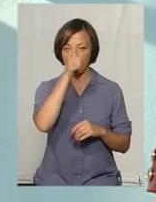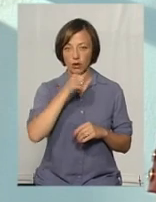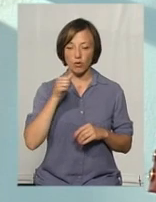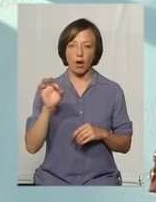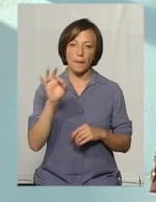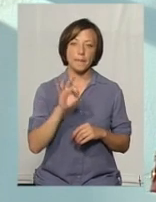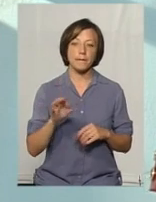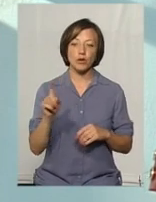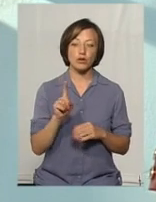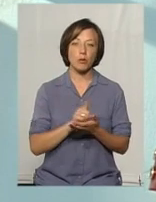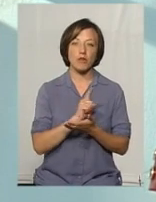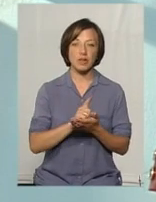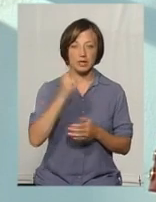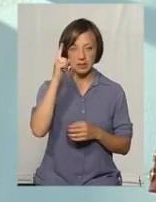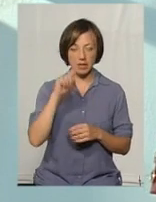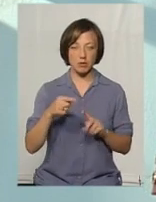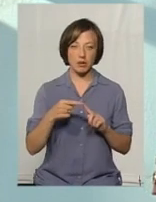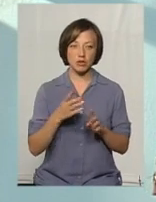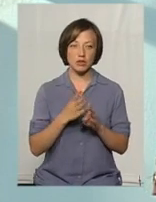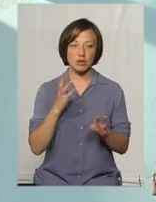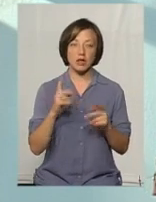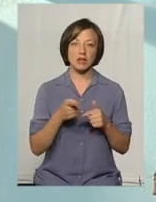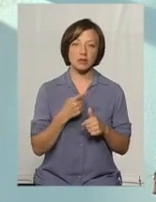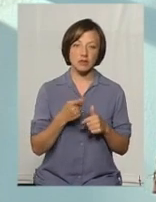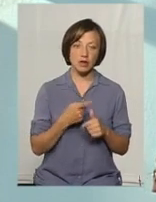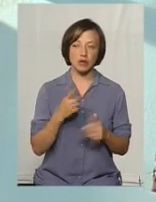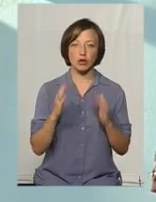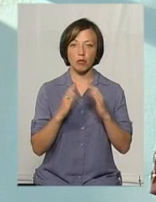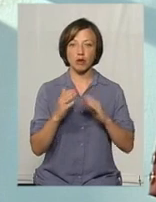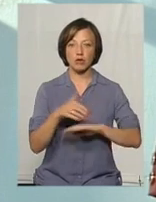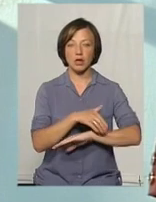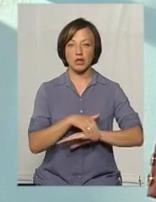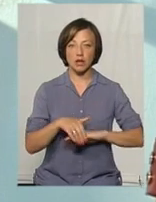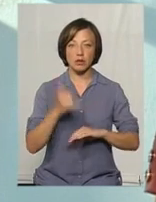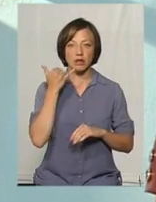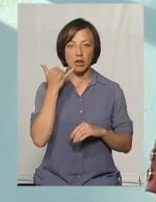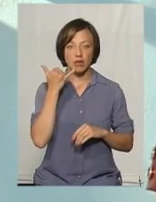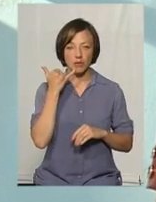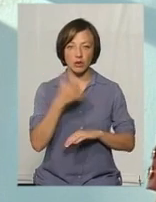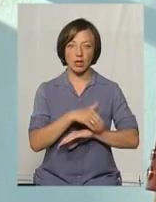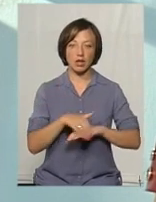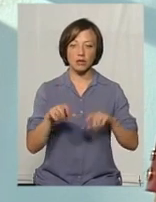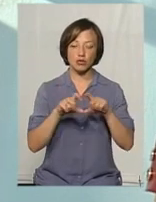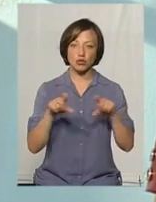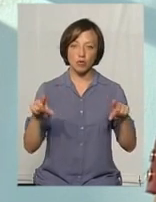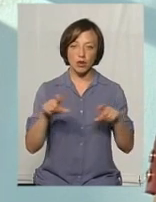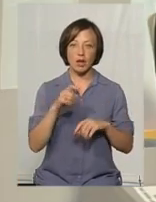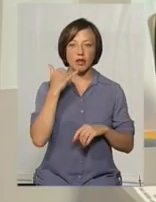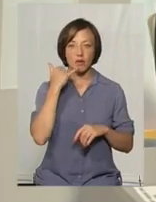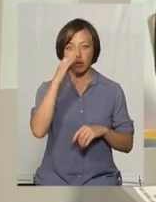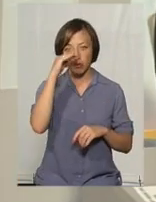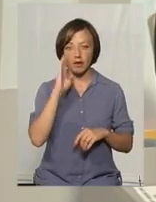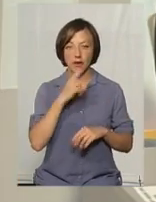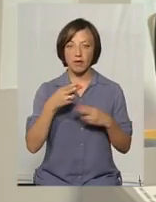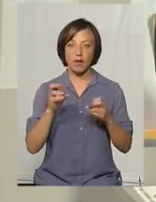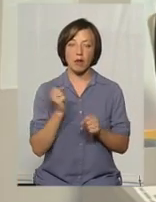Щодо того, що вона повинна знати, це в першу чергу, як її звати, свою домашню адресу, телефон, адресу школи, телефони батьків, де вони